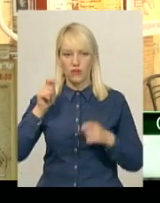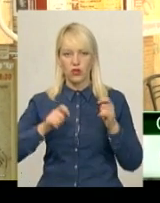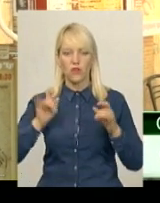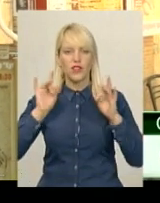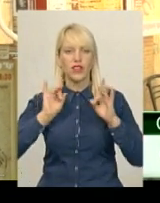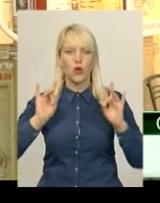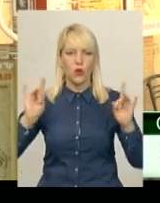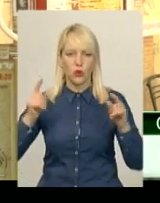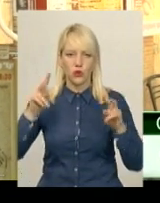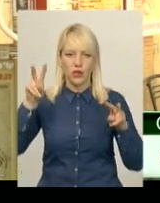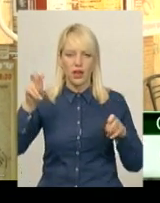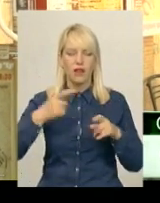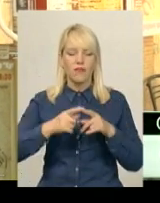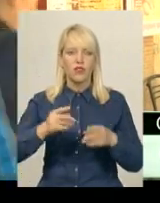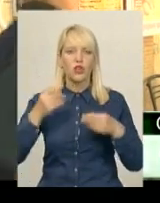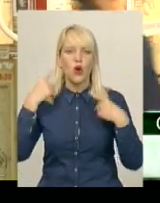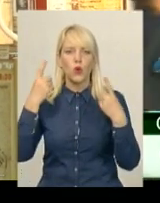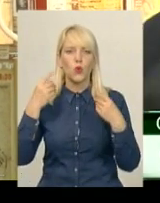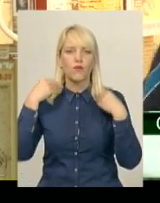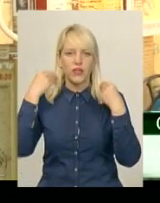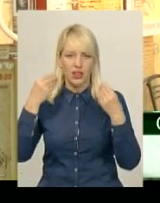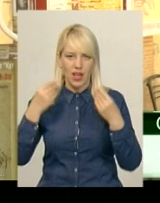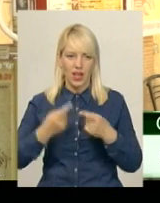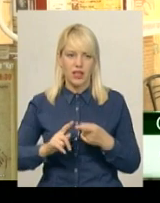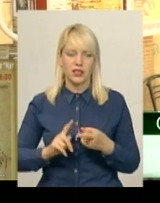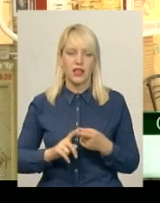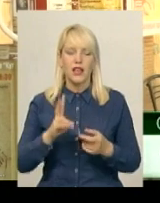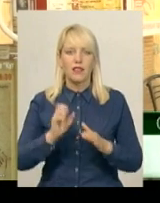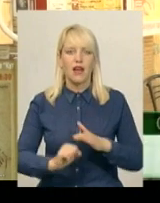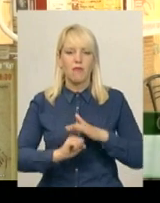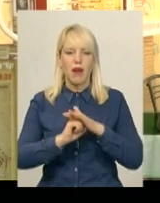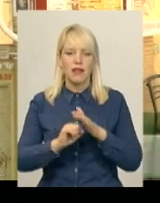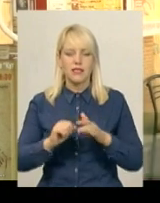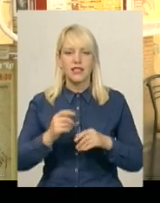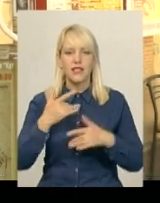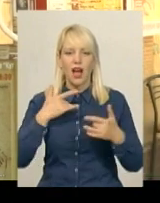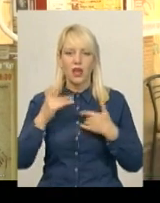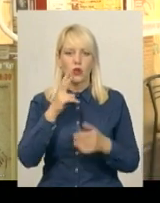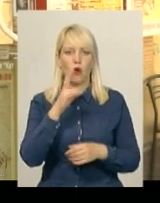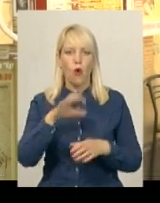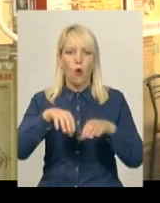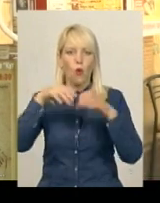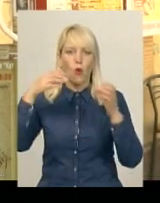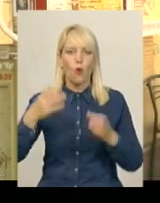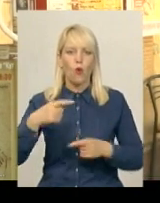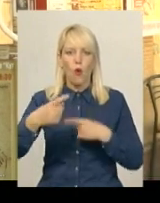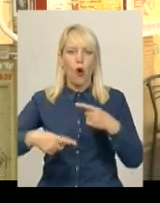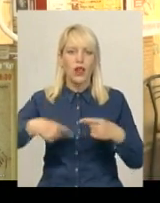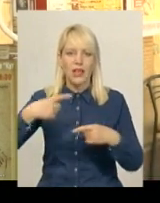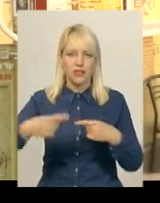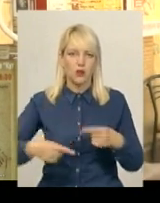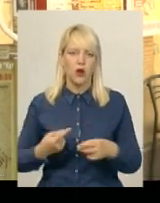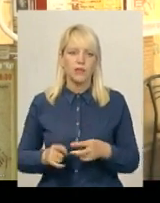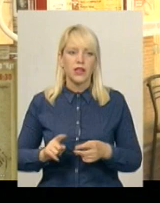– ювілейний. 20 років тому він стартував у Києві на базі театру «Колесо». З 2008-го новим місцем проведення фестивалю